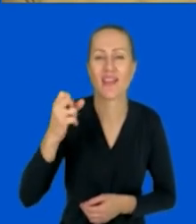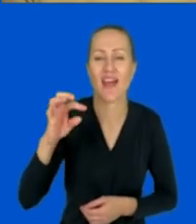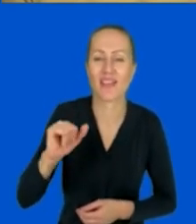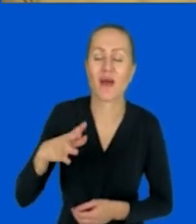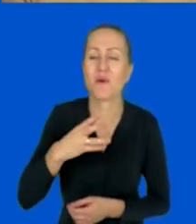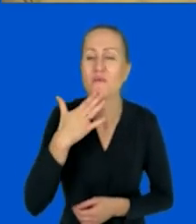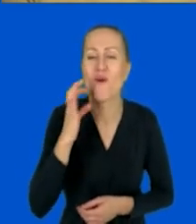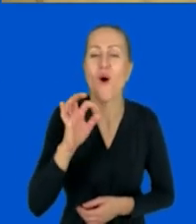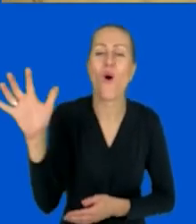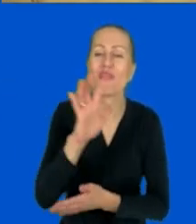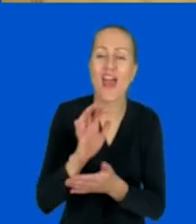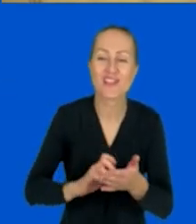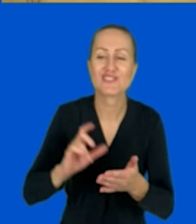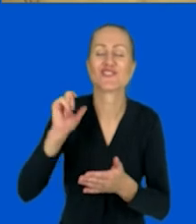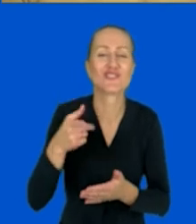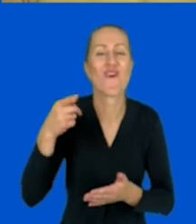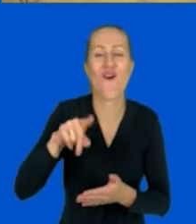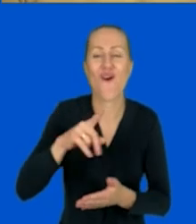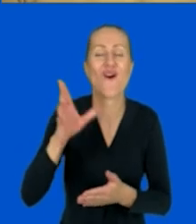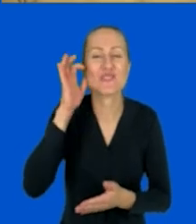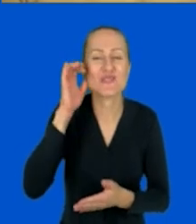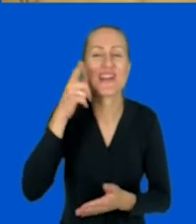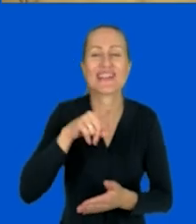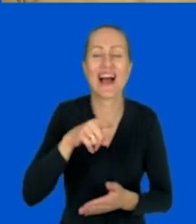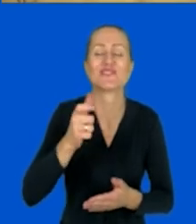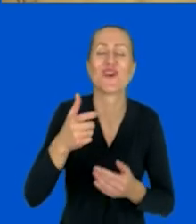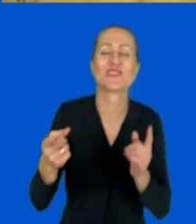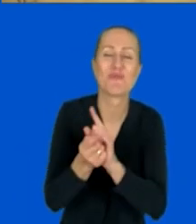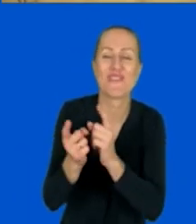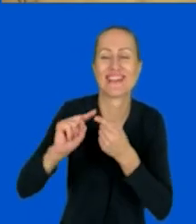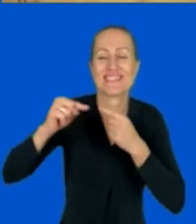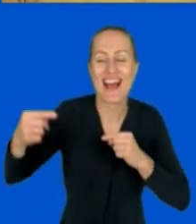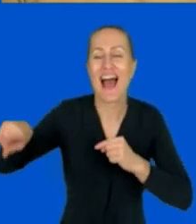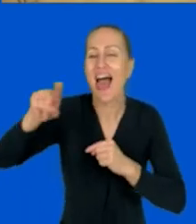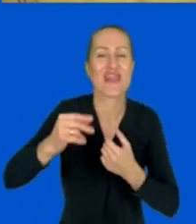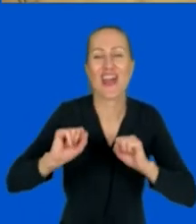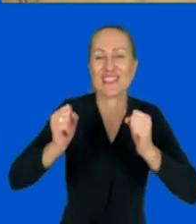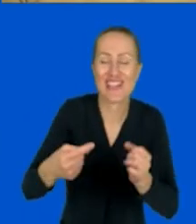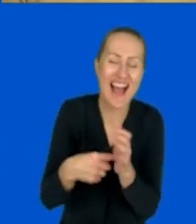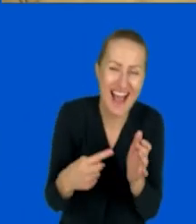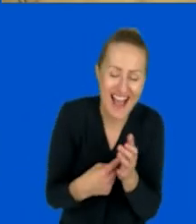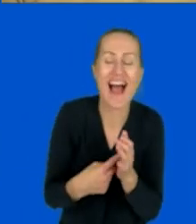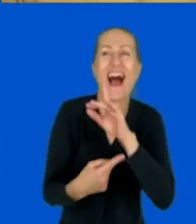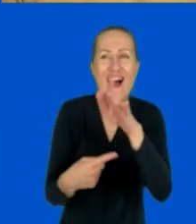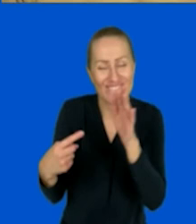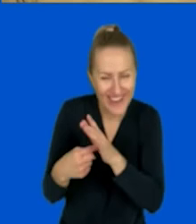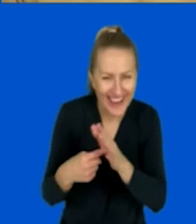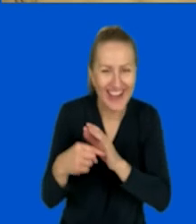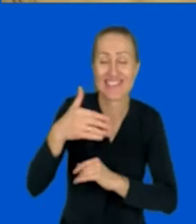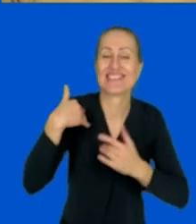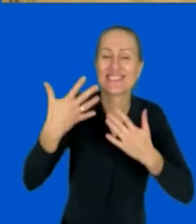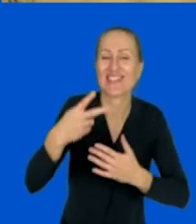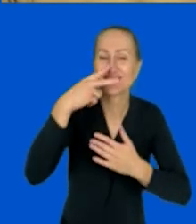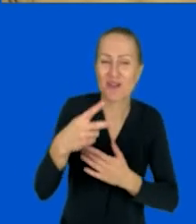spotkaniach, czyli nie, że nie działa tutaj, ale wciąż bym chciała zobaczyć uczestników, a nie widzę, więc